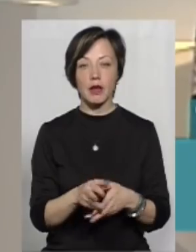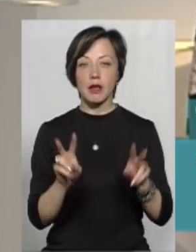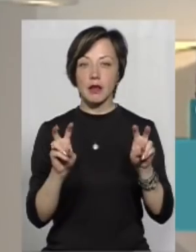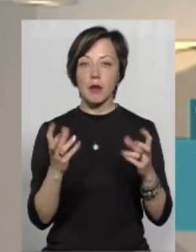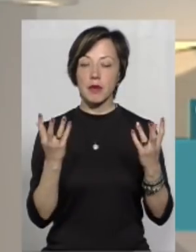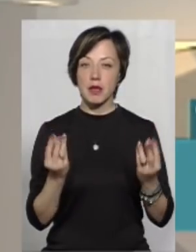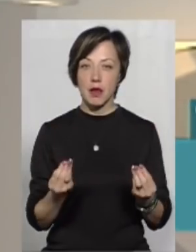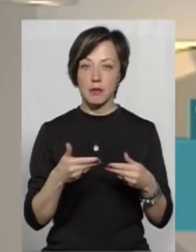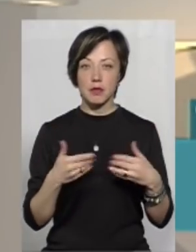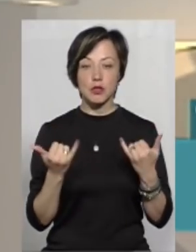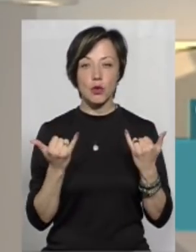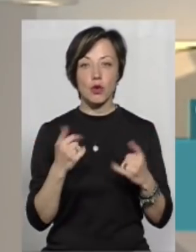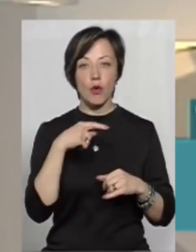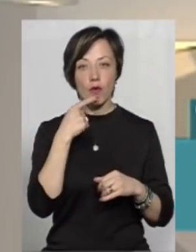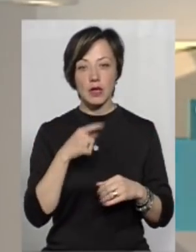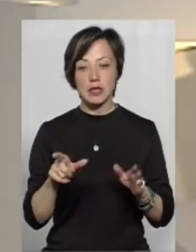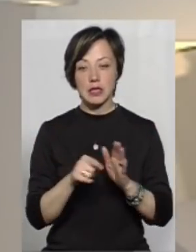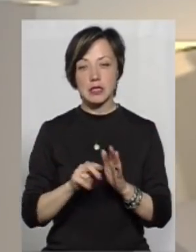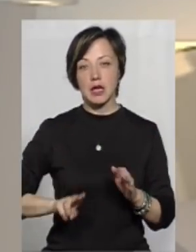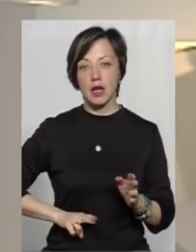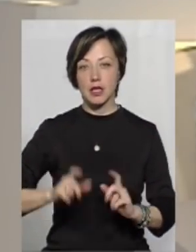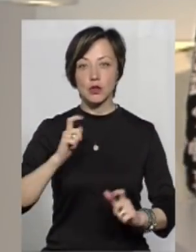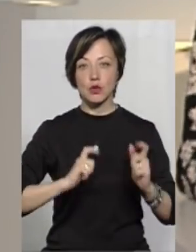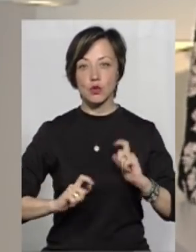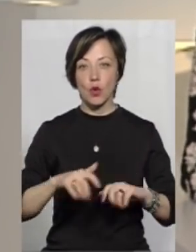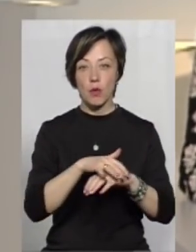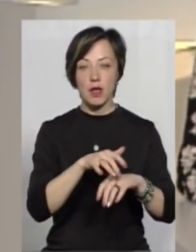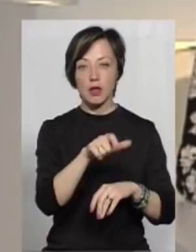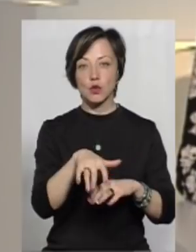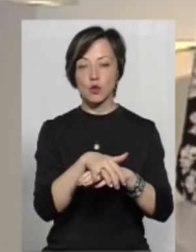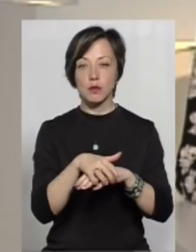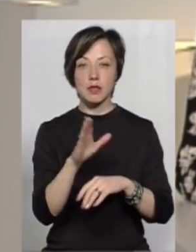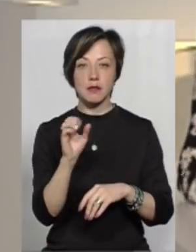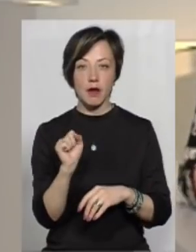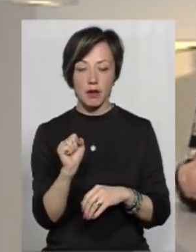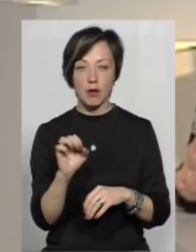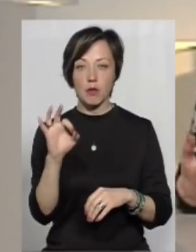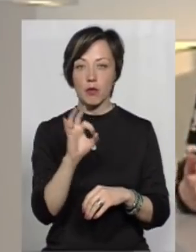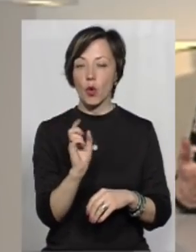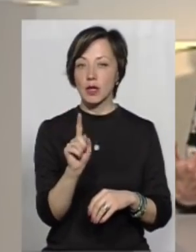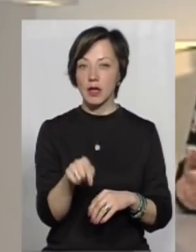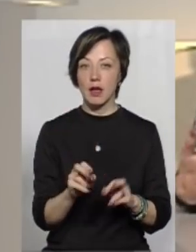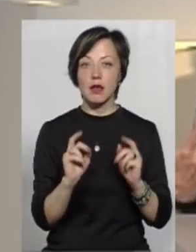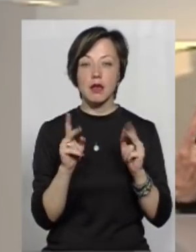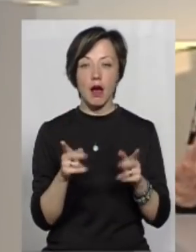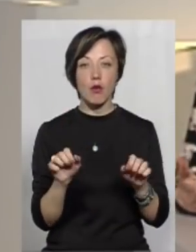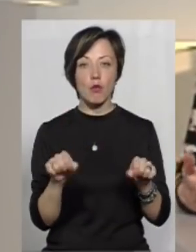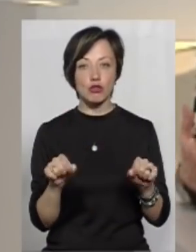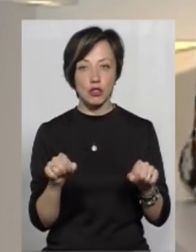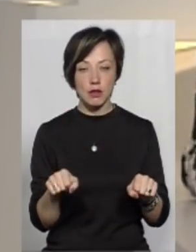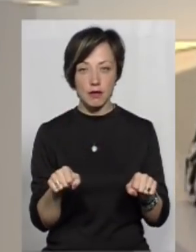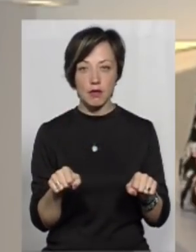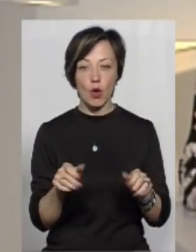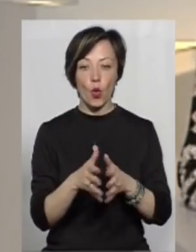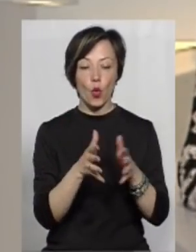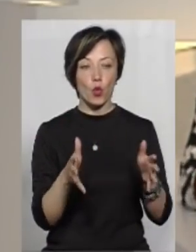теми дня. Ми сьогодні говорили із директором Інституту громадянського суспільства, Анатолієм Ткачуком про те, як, можливо,